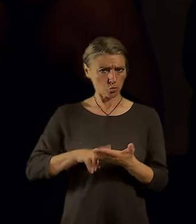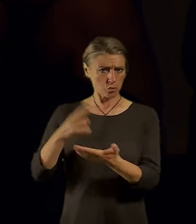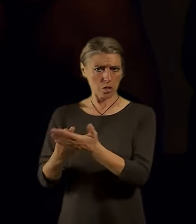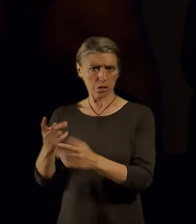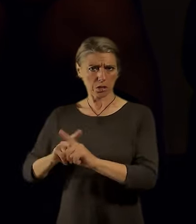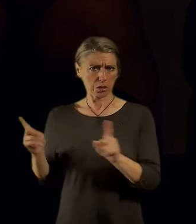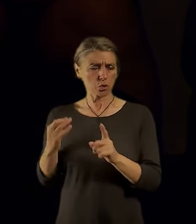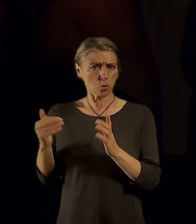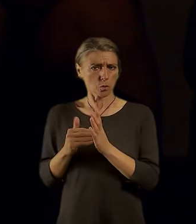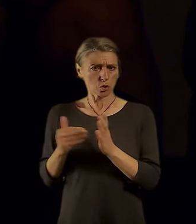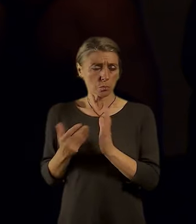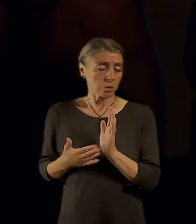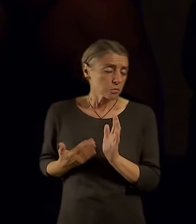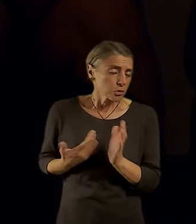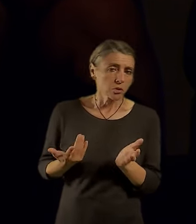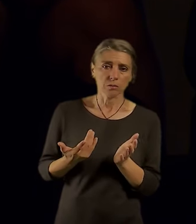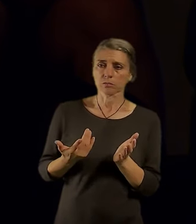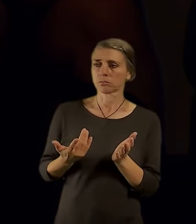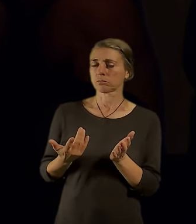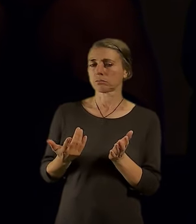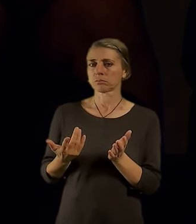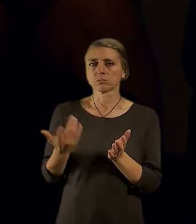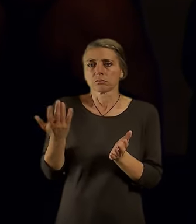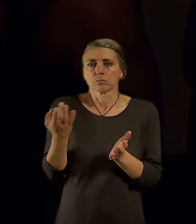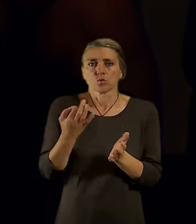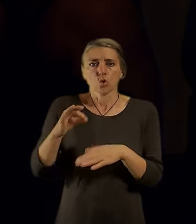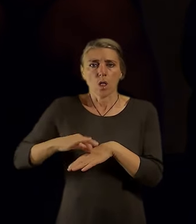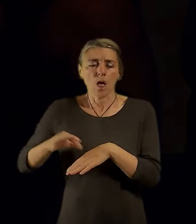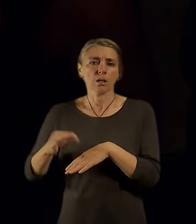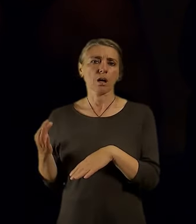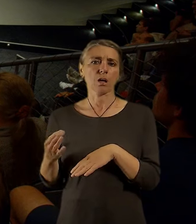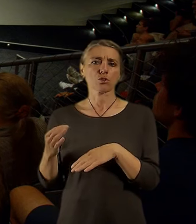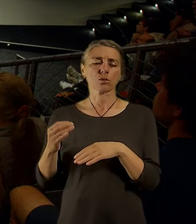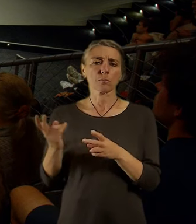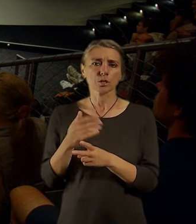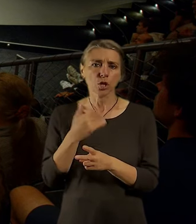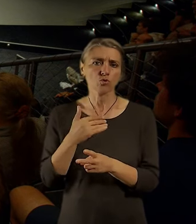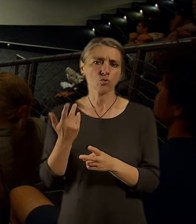vybavenost občanskou a tak? Děkuju. Takhle.